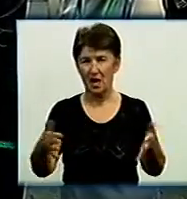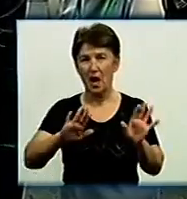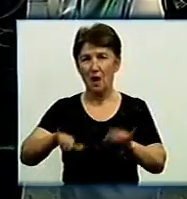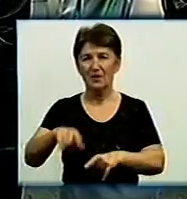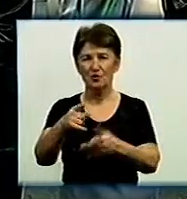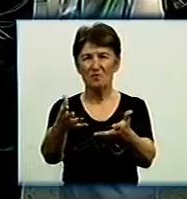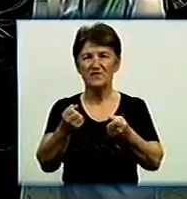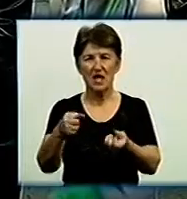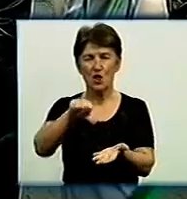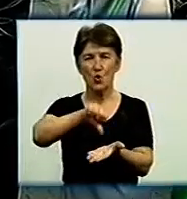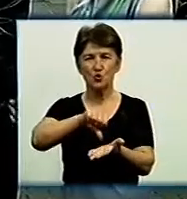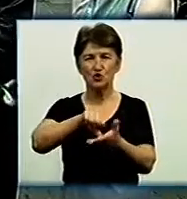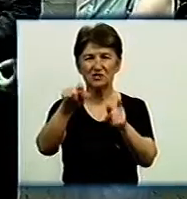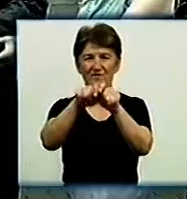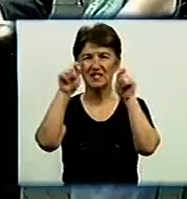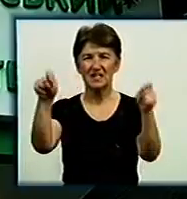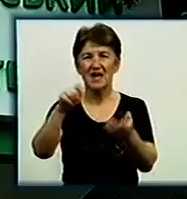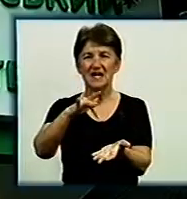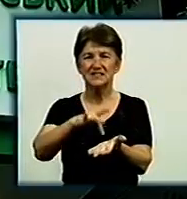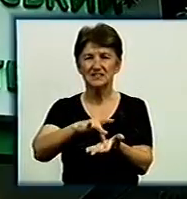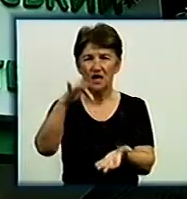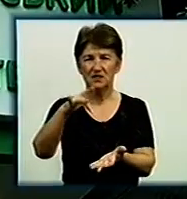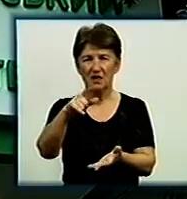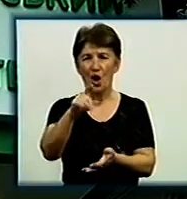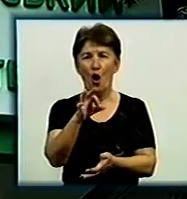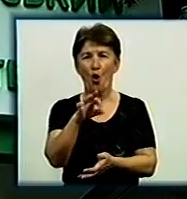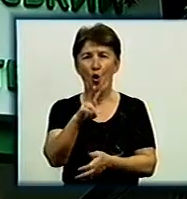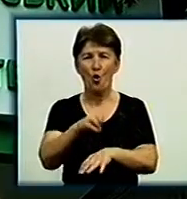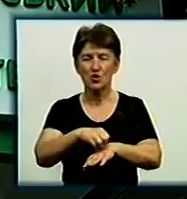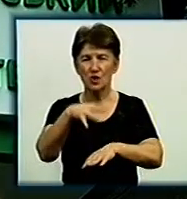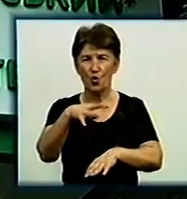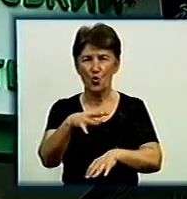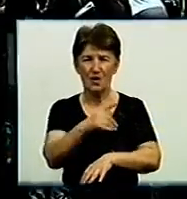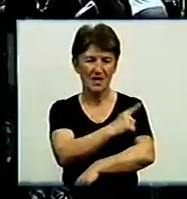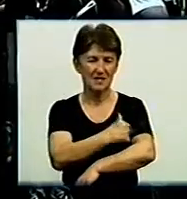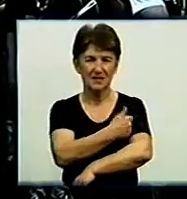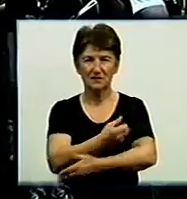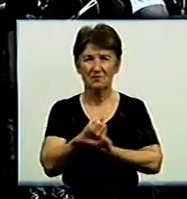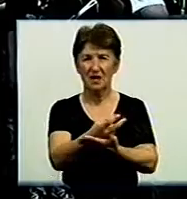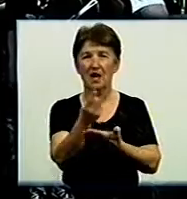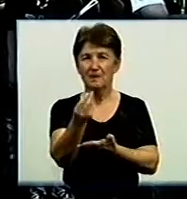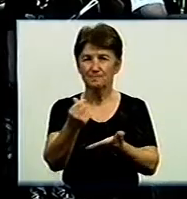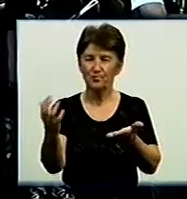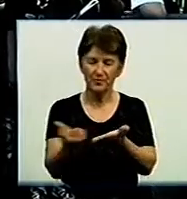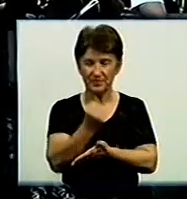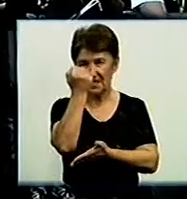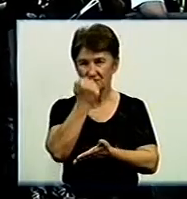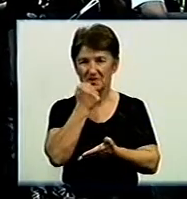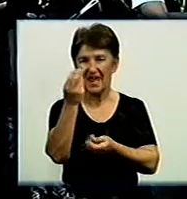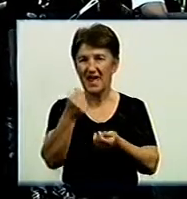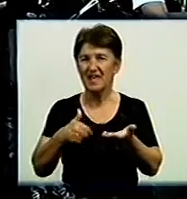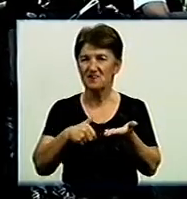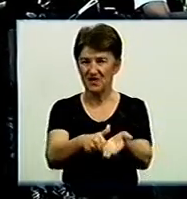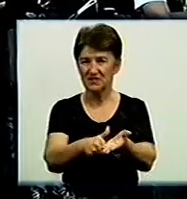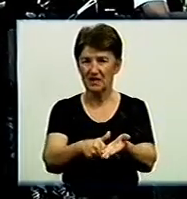участь у відкритті Українського центру томотерапії. Заклад створили на базі обласного онкодиспансеру. Гроші на обладнання знайшли завдяки інвесторам, а